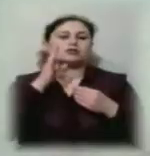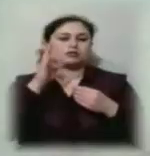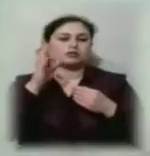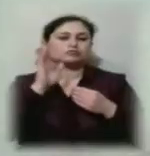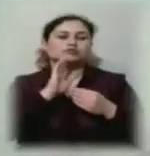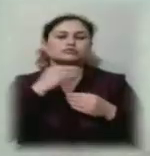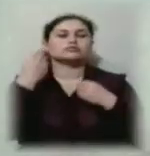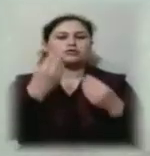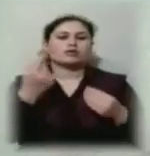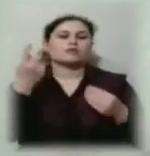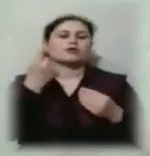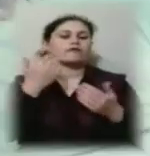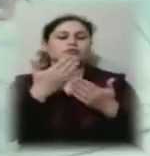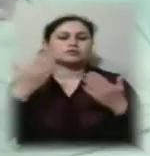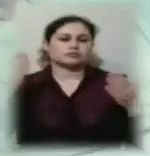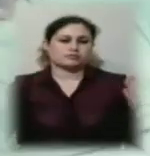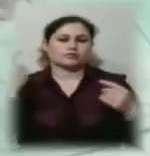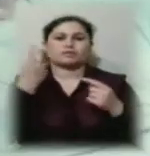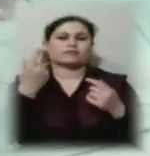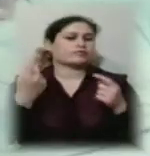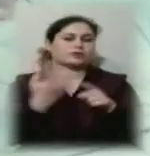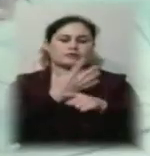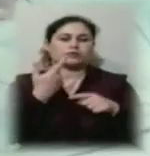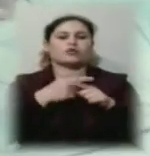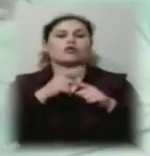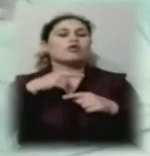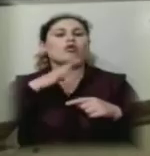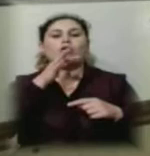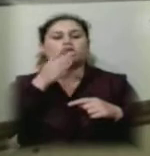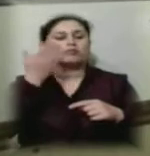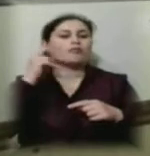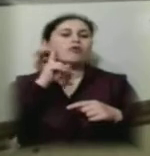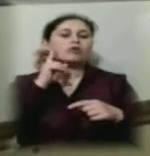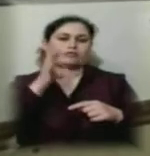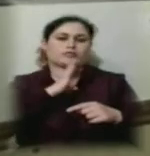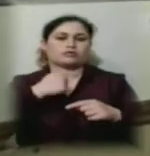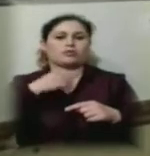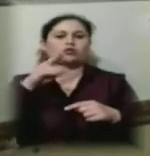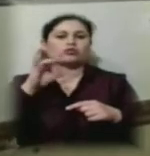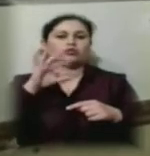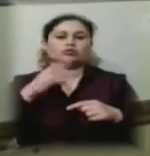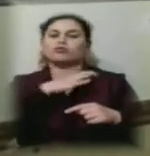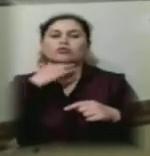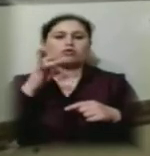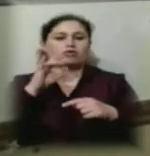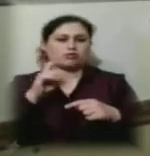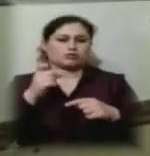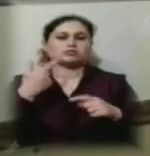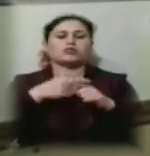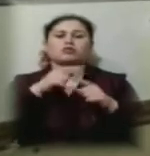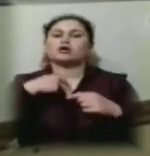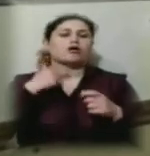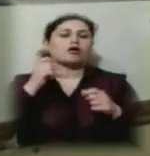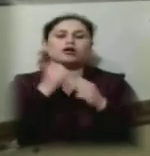будь-якої пори року. Колись у молоді роки я була донором, багато разів, і завжди боялась, коли йшла сюди.